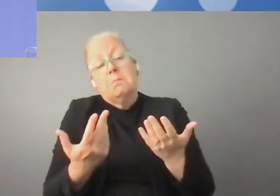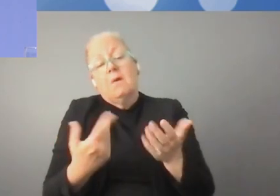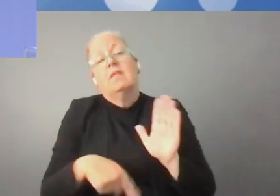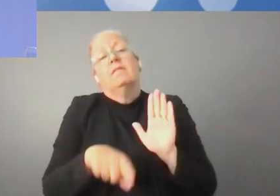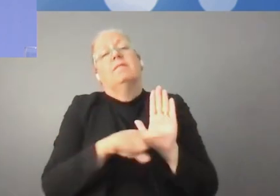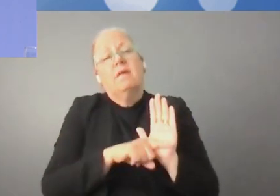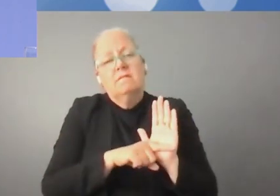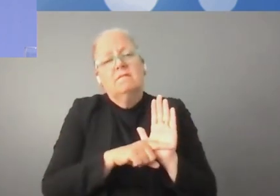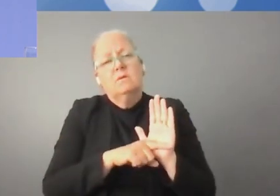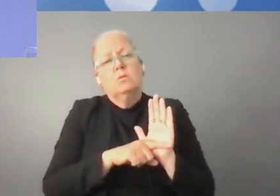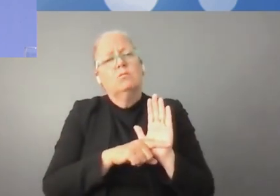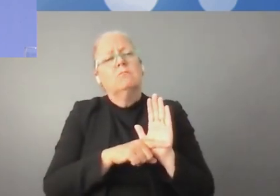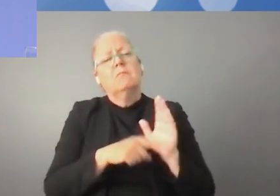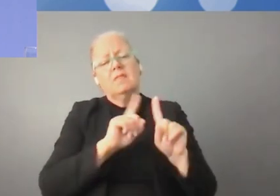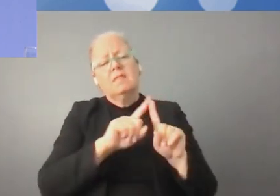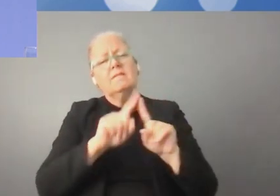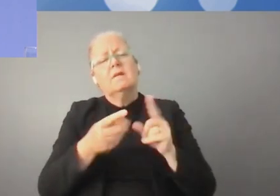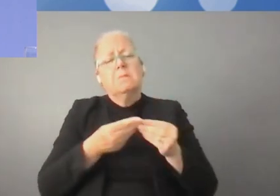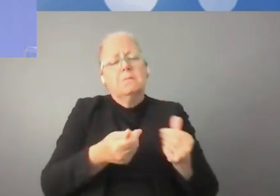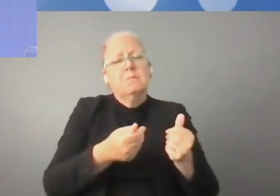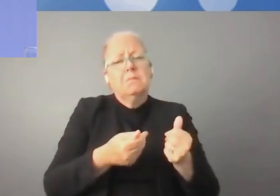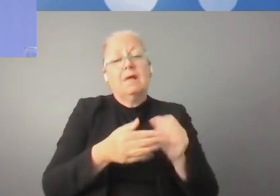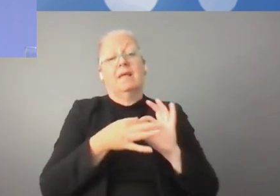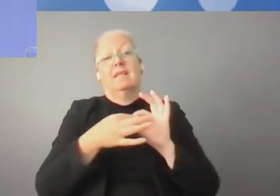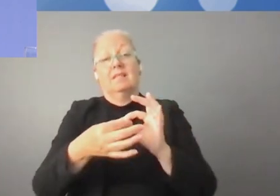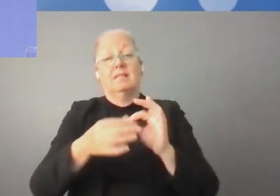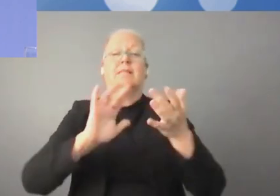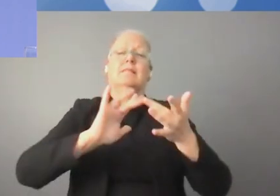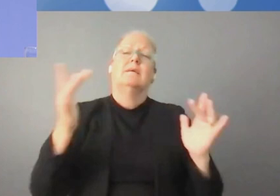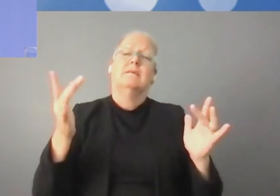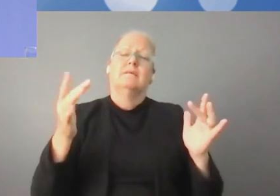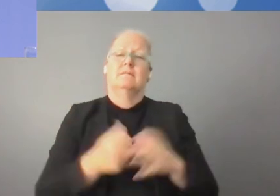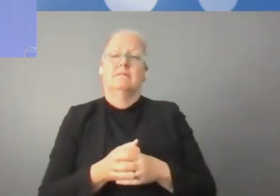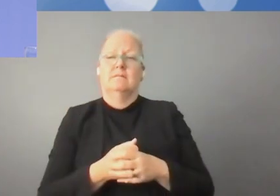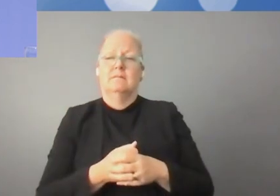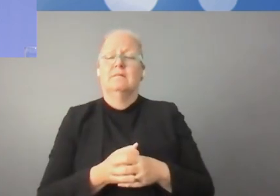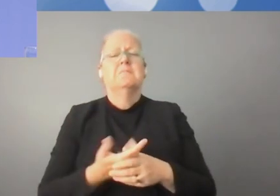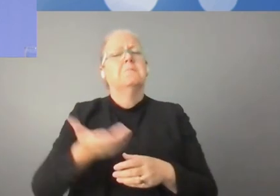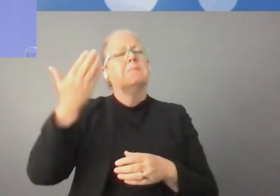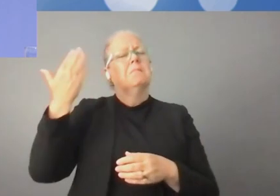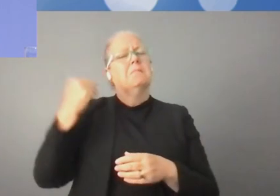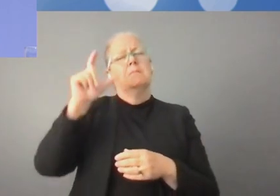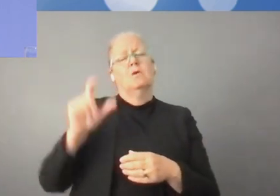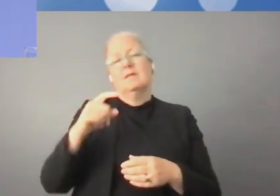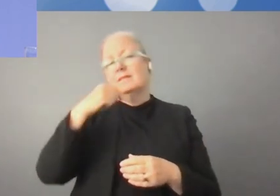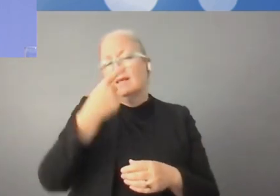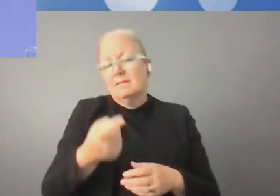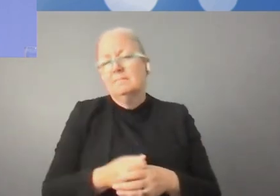face à tout problème complexe, il existe une solution simple, claire, mais fausse.